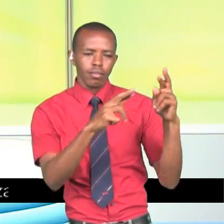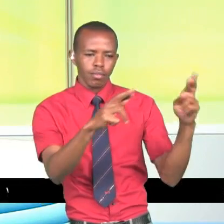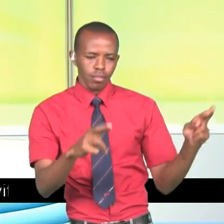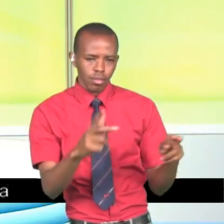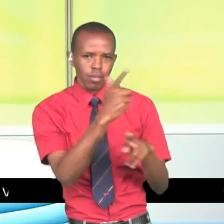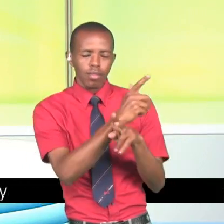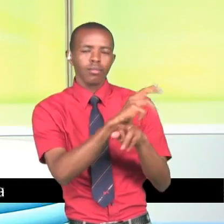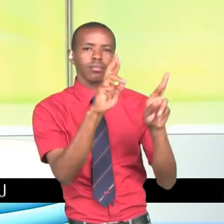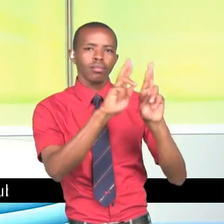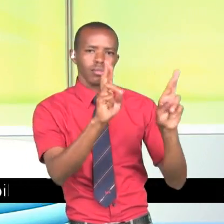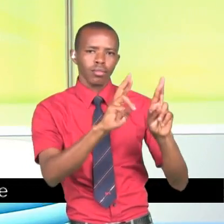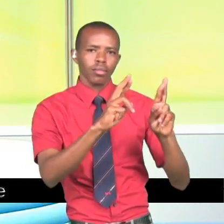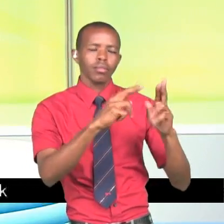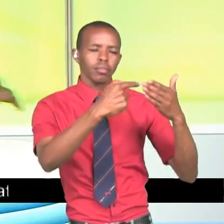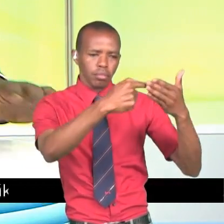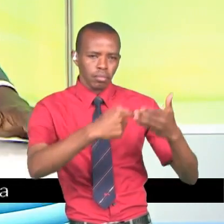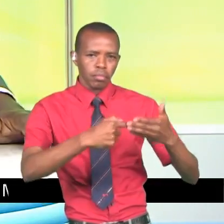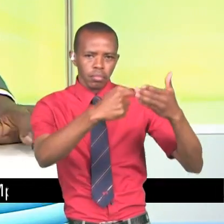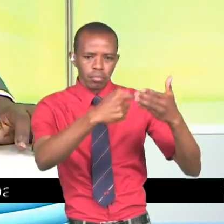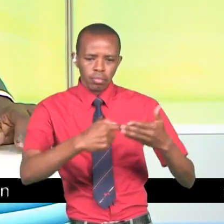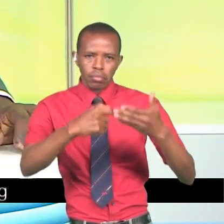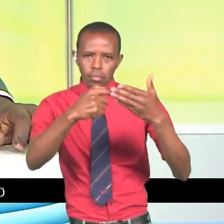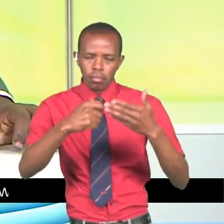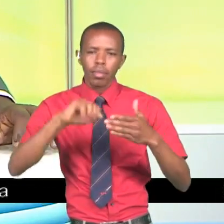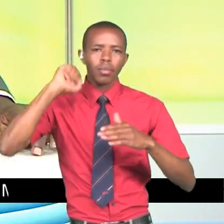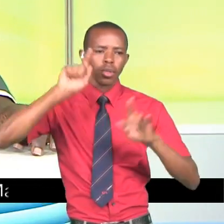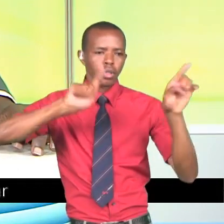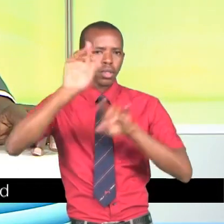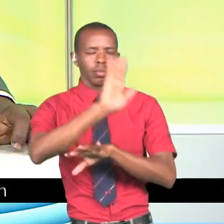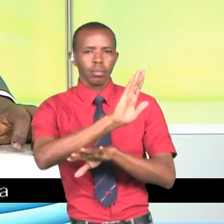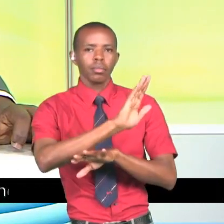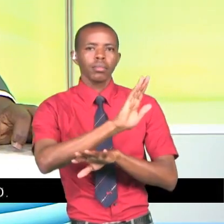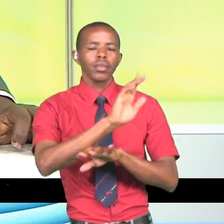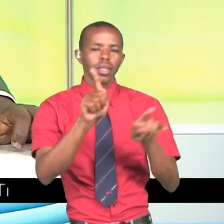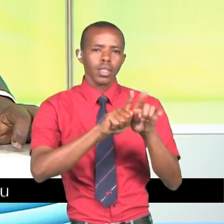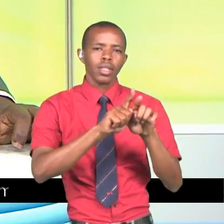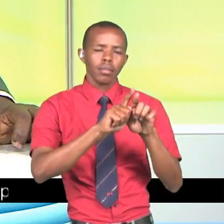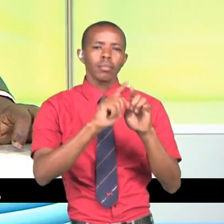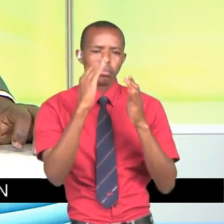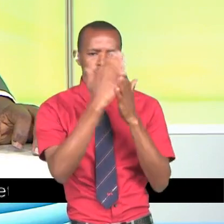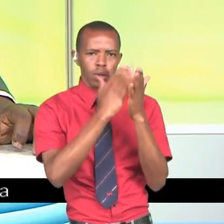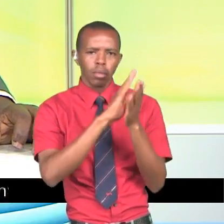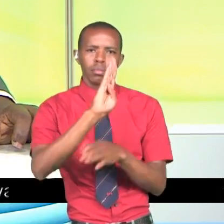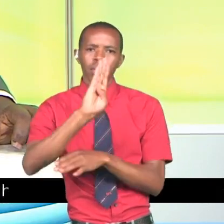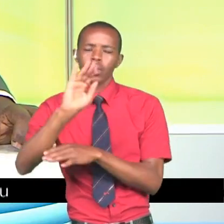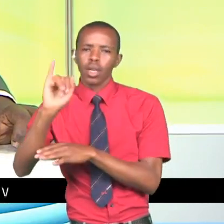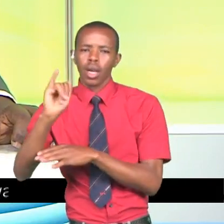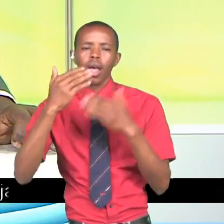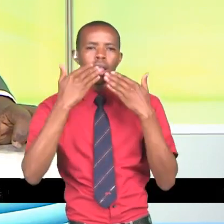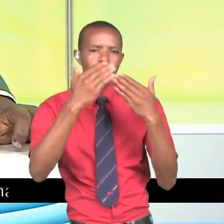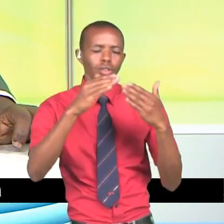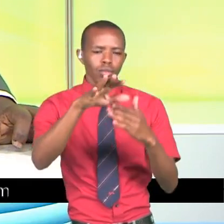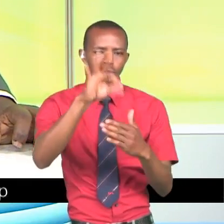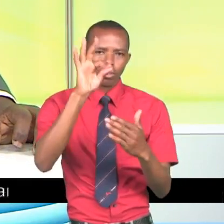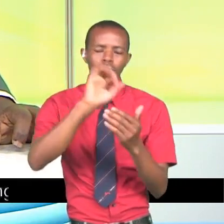ange kabisa Kuchanganua mawili matatu kusia na safari yake ya kisiasa Na vile vile mpango mzima wa mchakatu mzima wa BBI Shukurin kwa kichagua